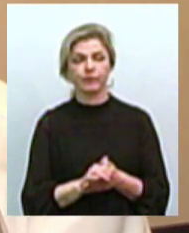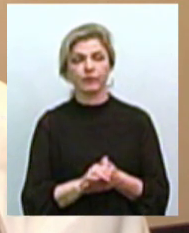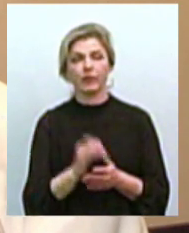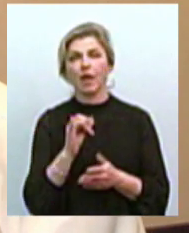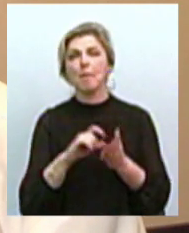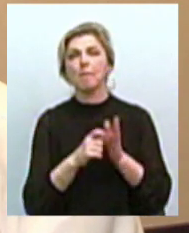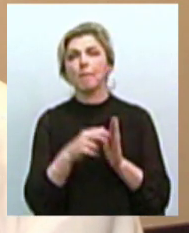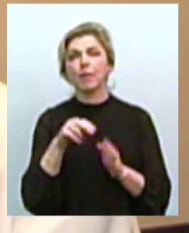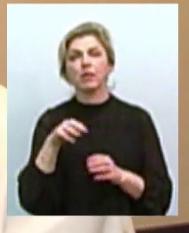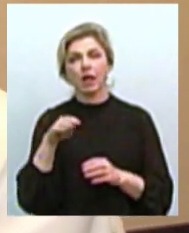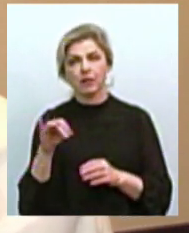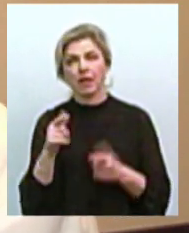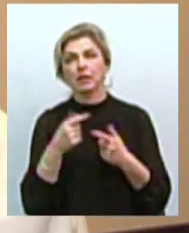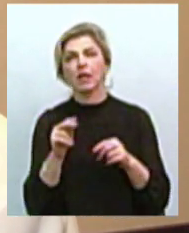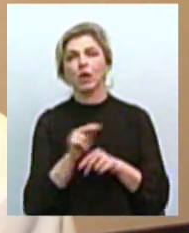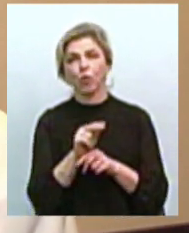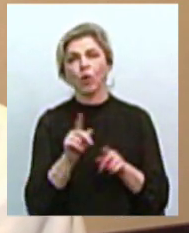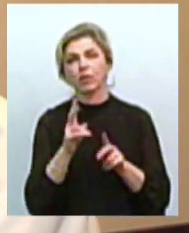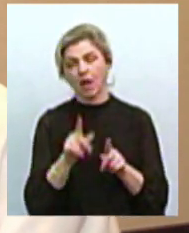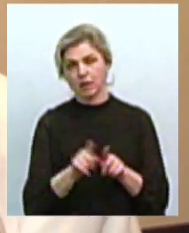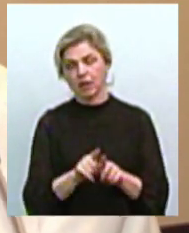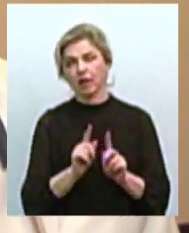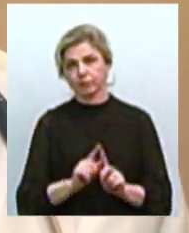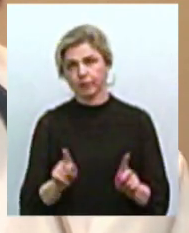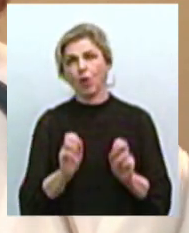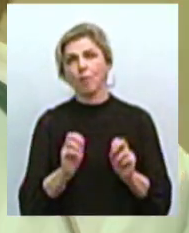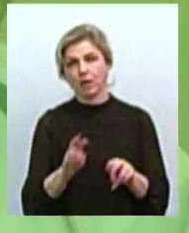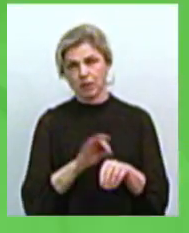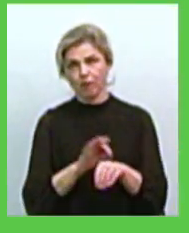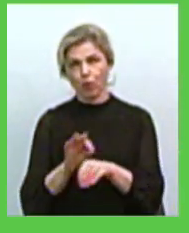лікуються хворі на такі особливі небезпечні хвороби.